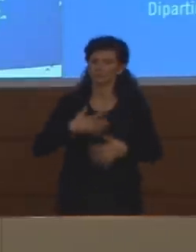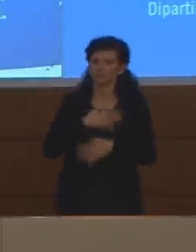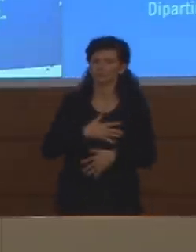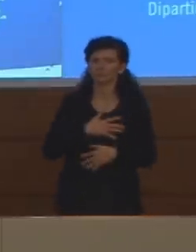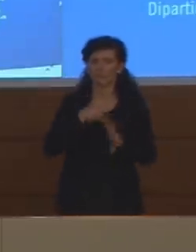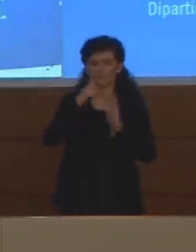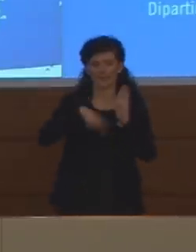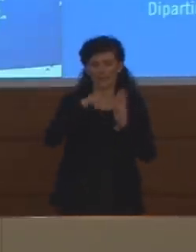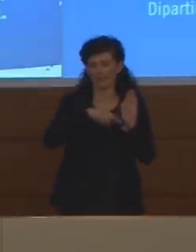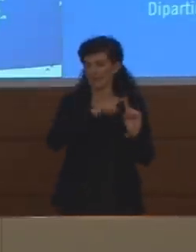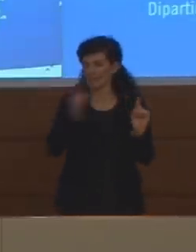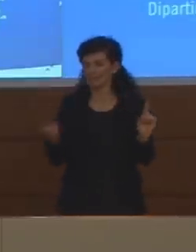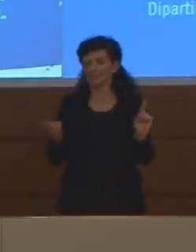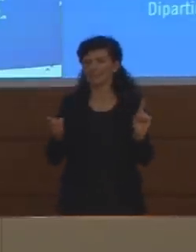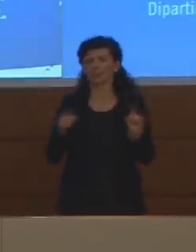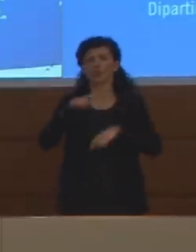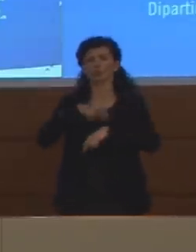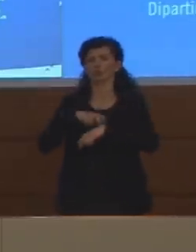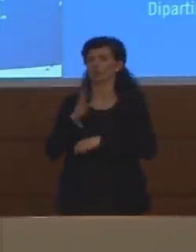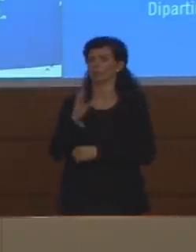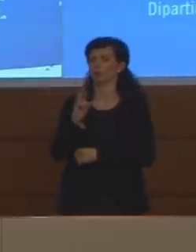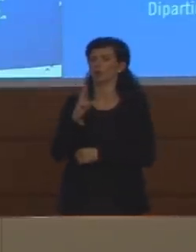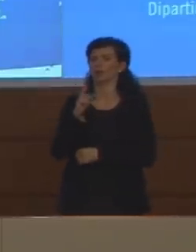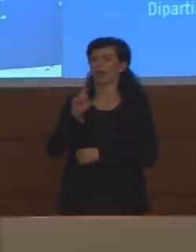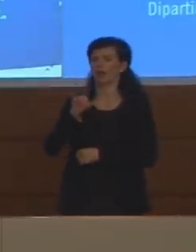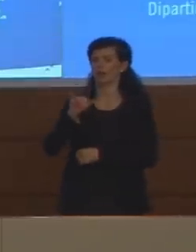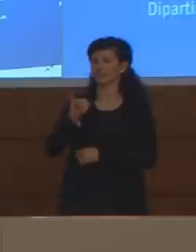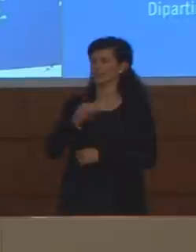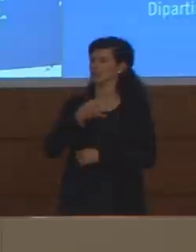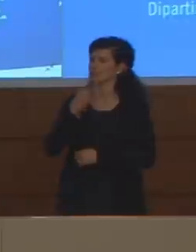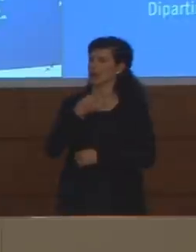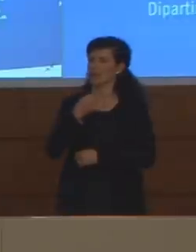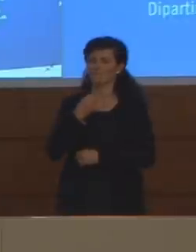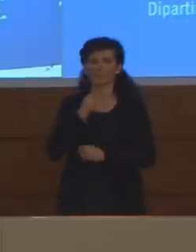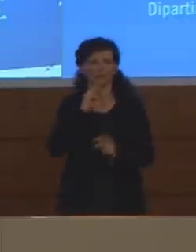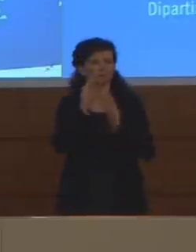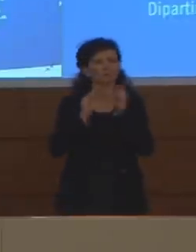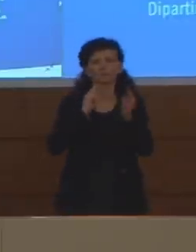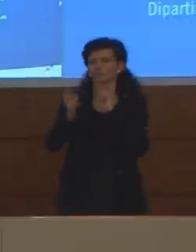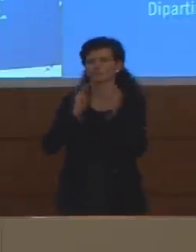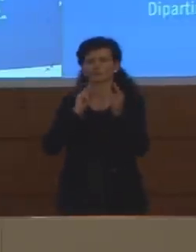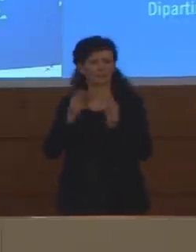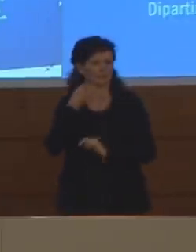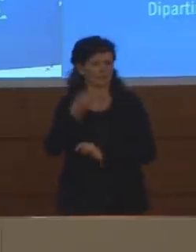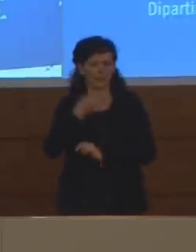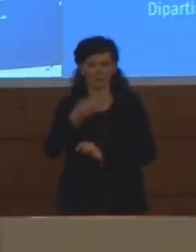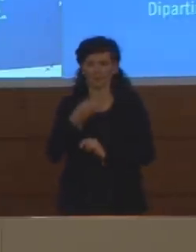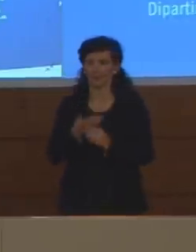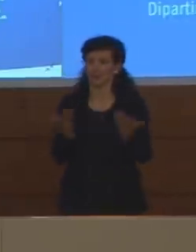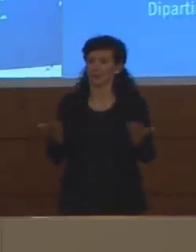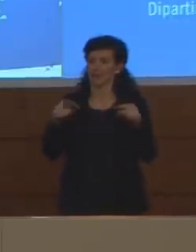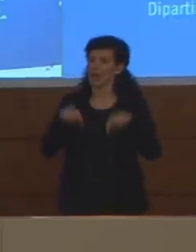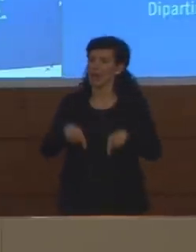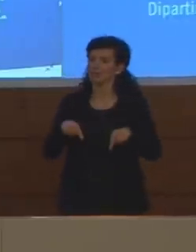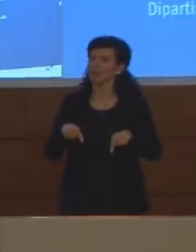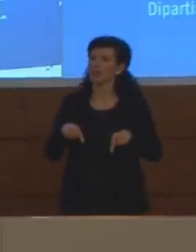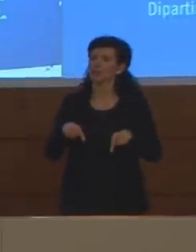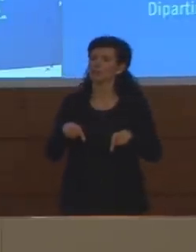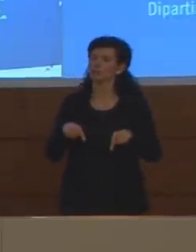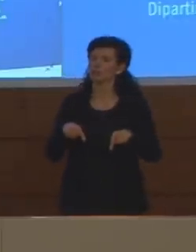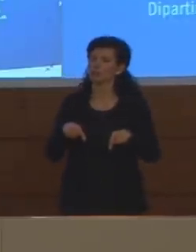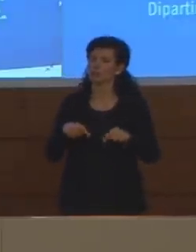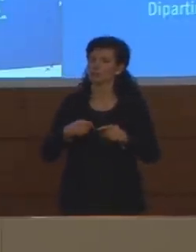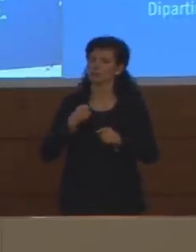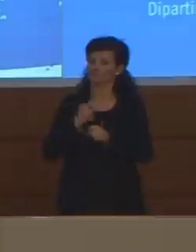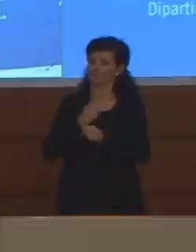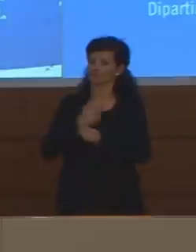mesi abbia sempre risposto cercato di rispondere alle domande che gli sono state poste adesso però il processo decisionale sembra che si